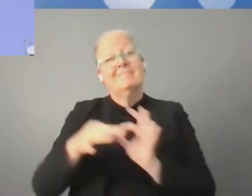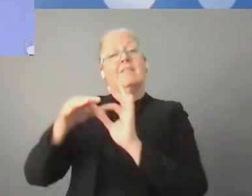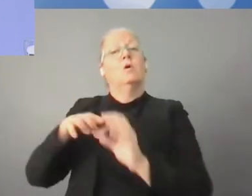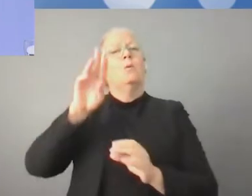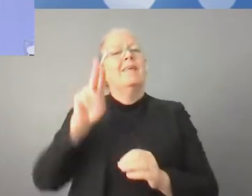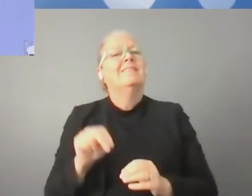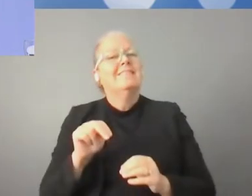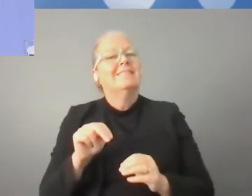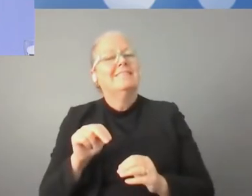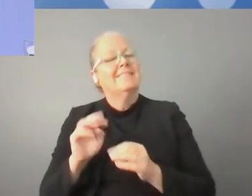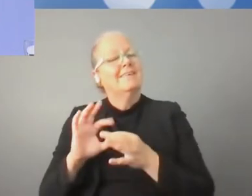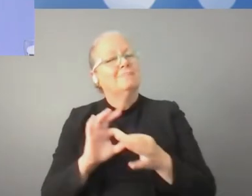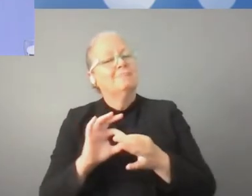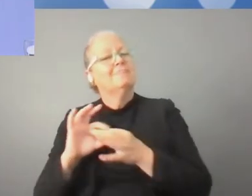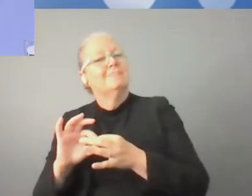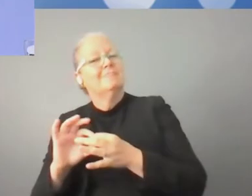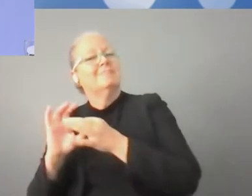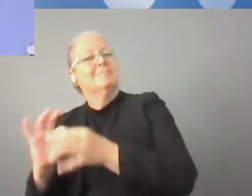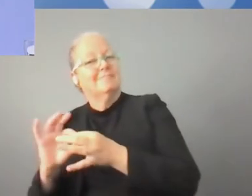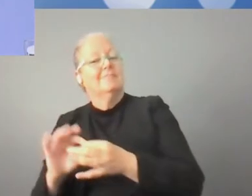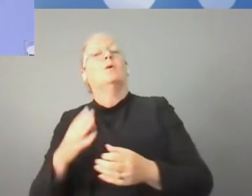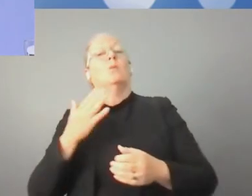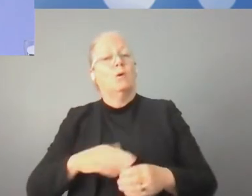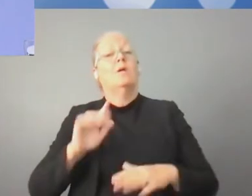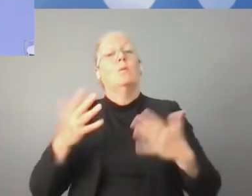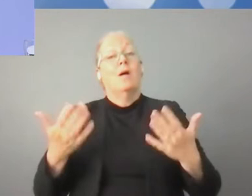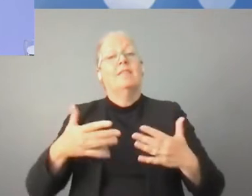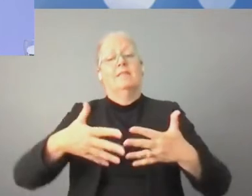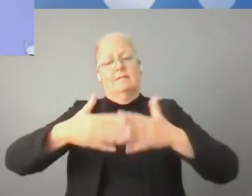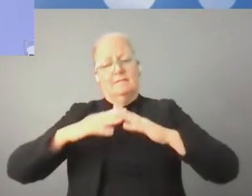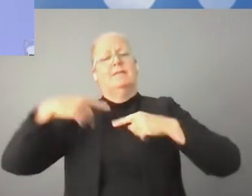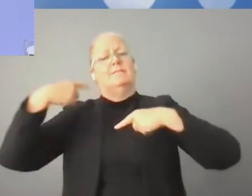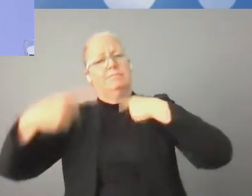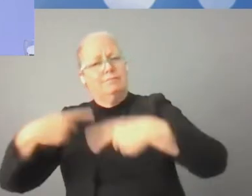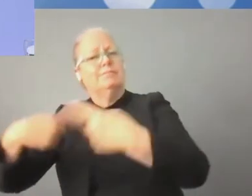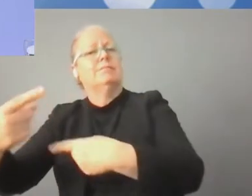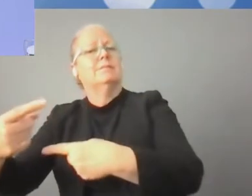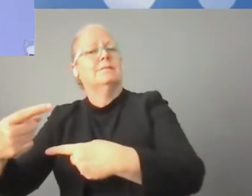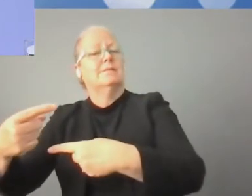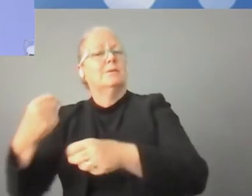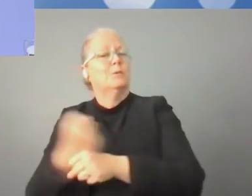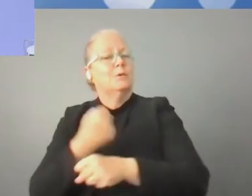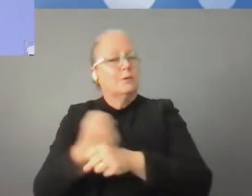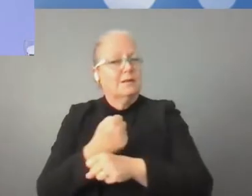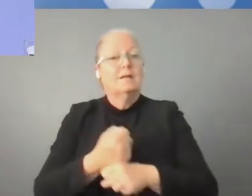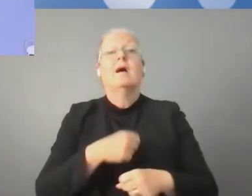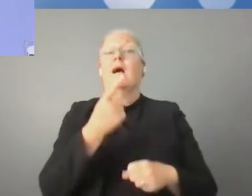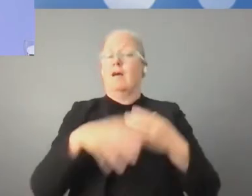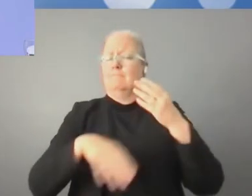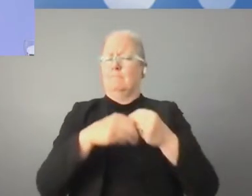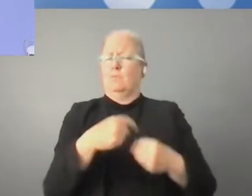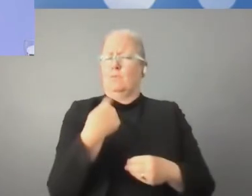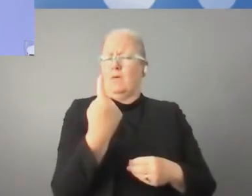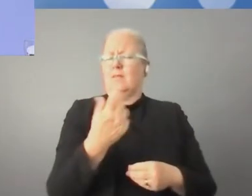Międzynarodowy Związek Telekomunikacyjny również pracuje nad regulacjami, które miałyby dotyczyć globalnej łączności. I może jeszcze tylko